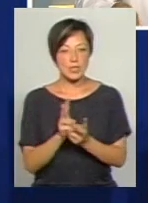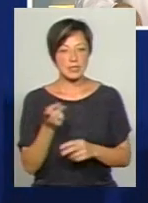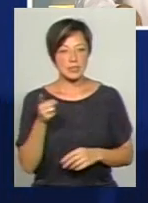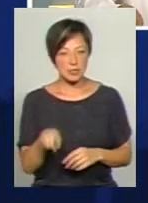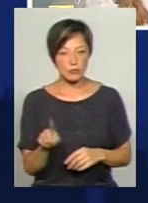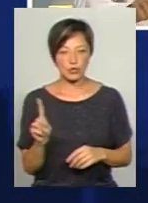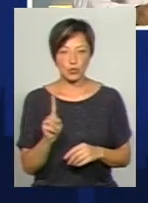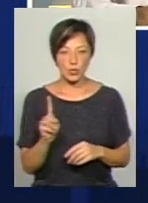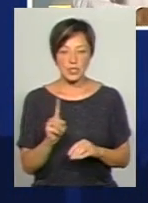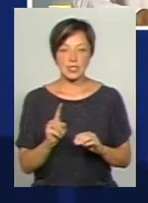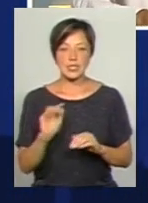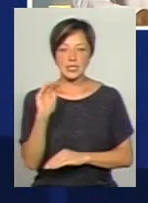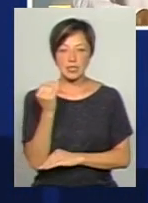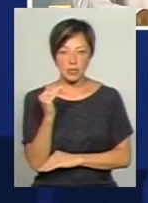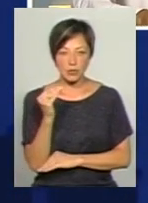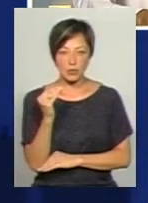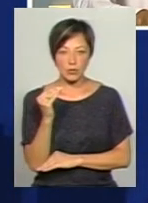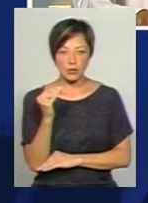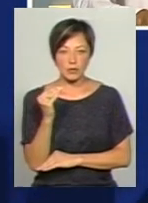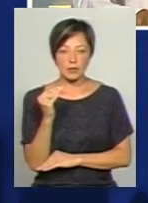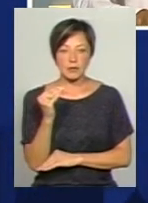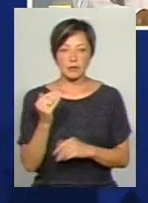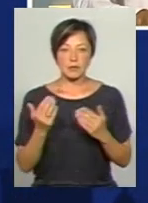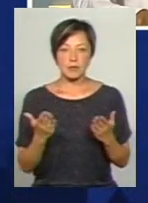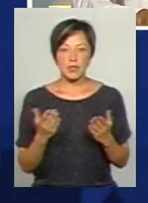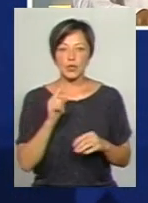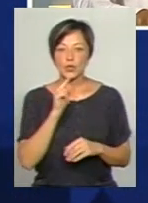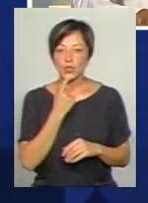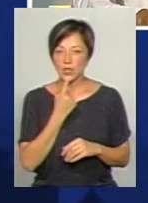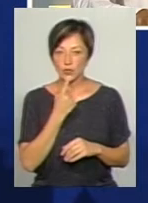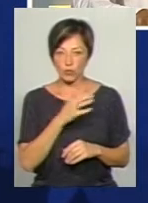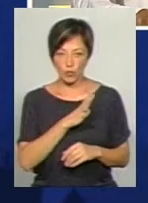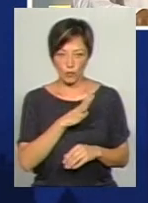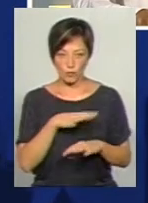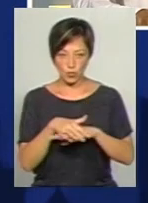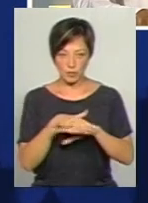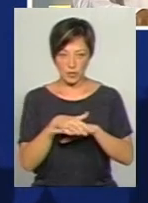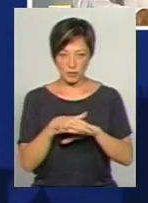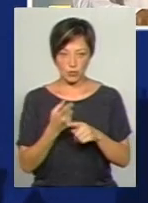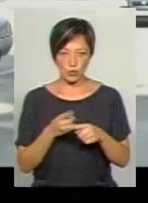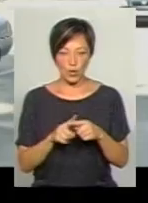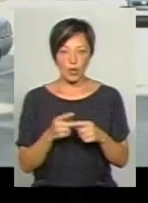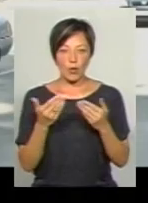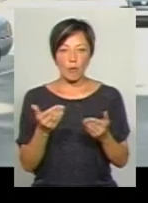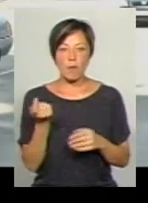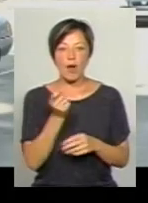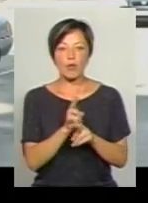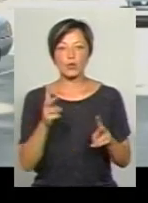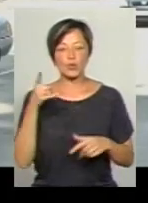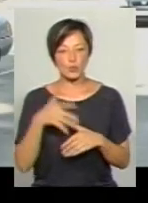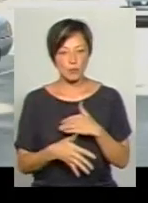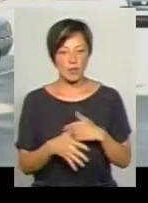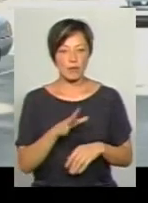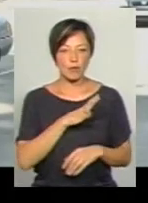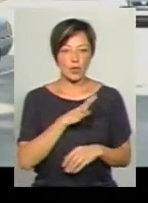тим, що з дитиною йому тяжко було в суспільстві цьому. Його мало хто розумів,